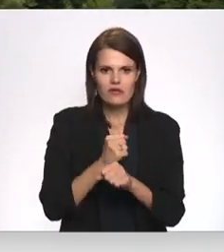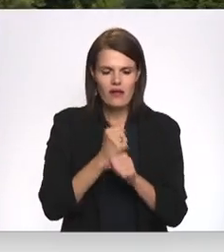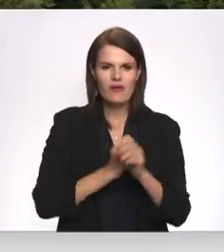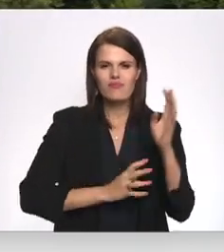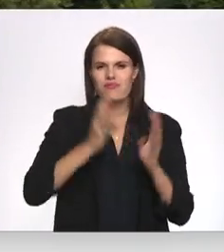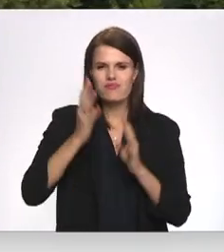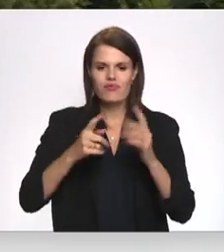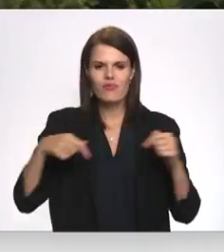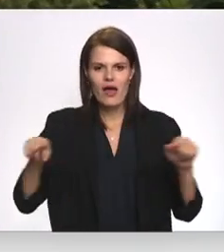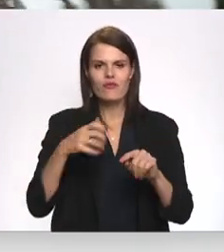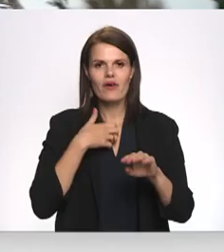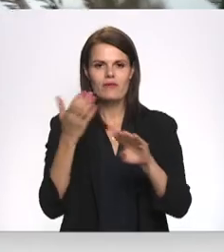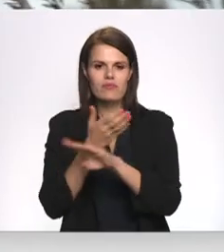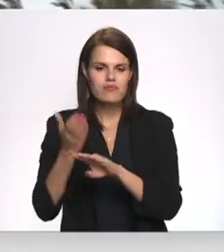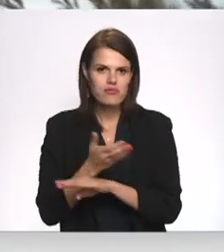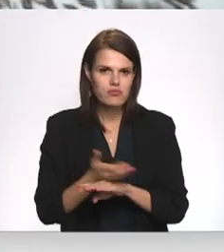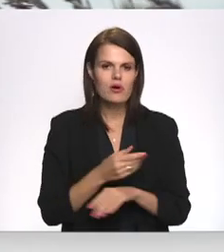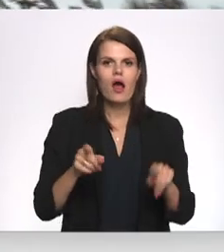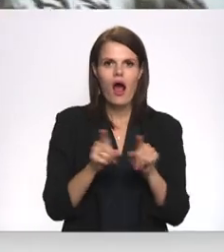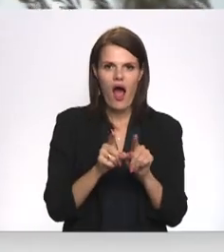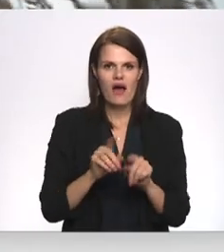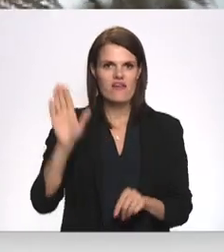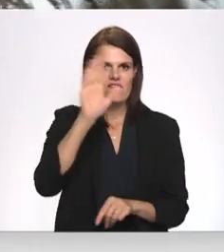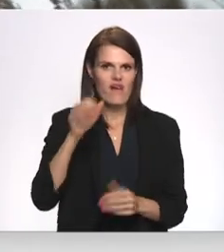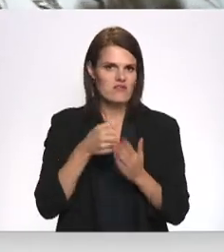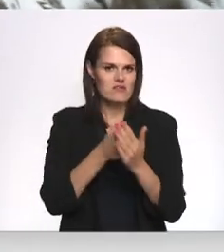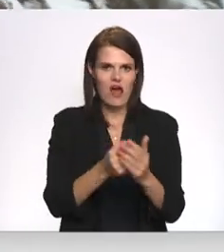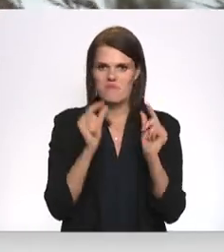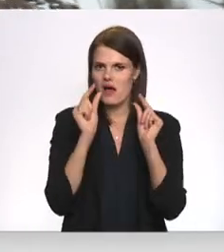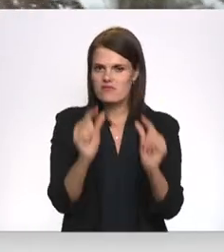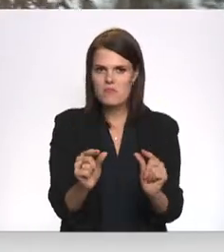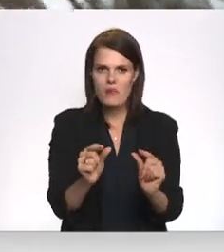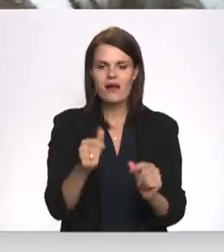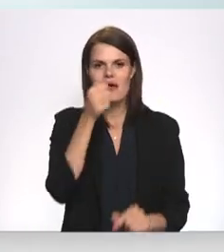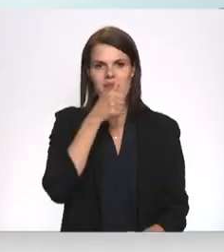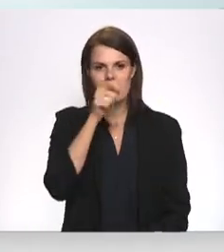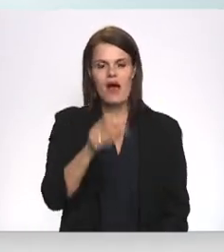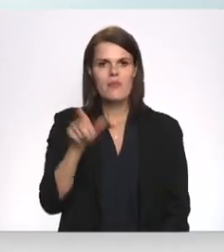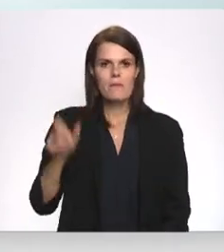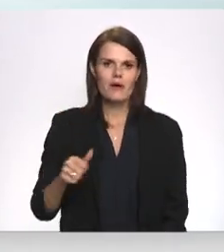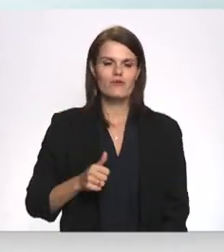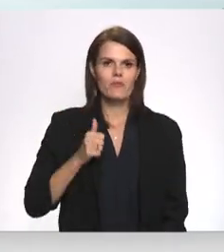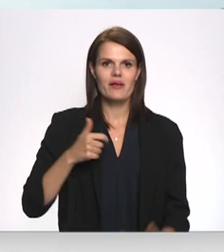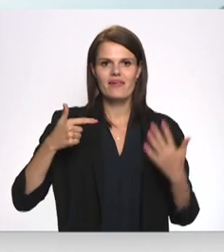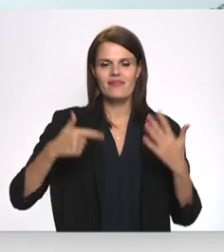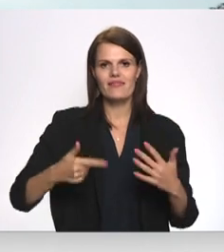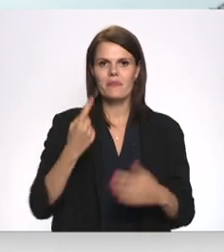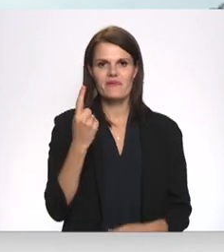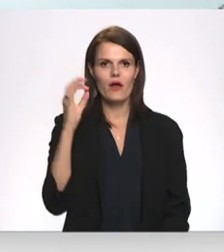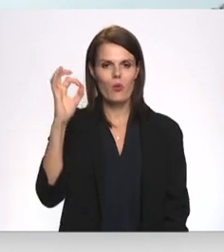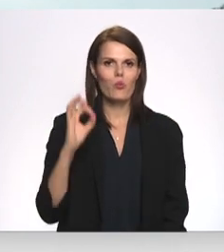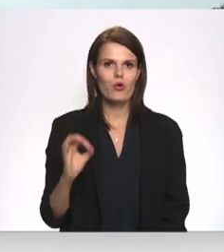aizaugušo teritoriju atkarošanu, bet arī mazais valsts atbalst zemju īpašniekiem. Privātpersonām piedara 71%